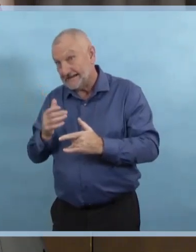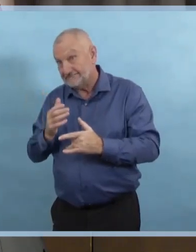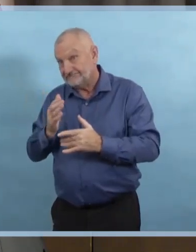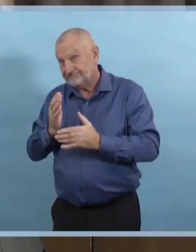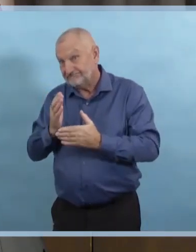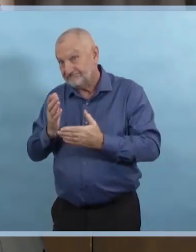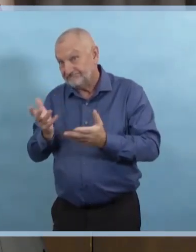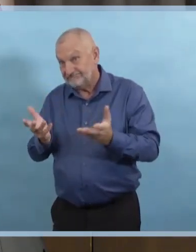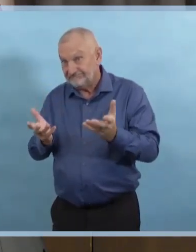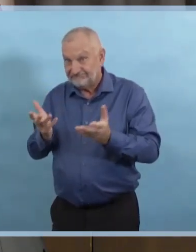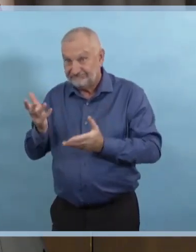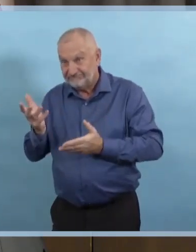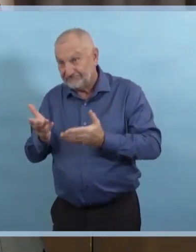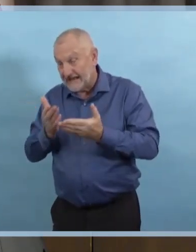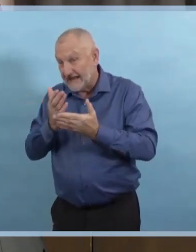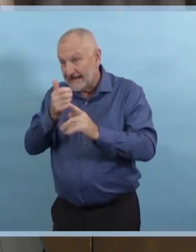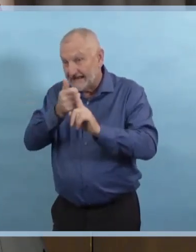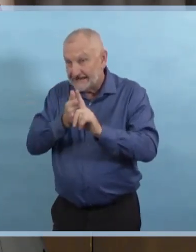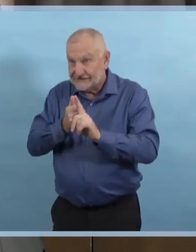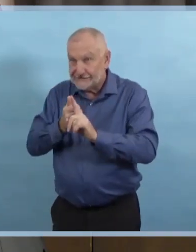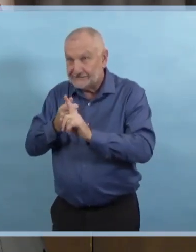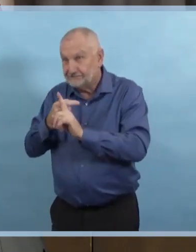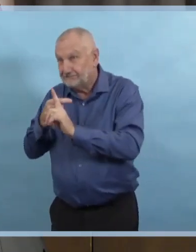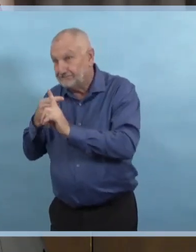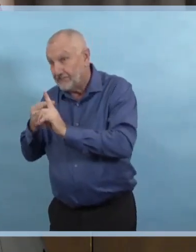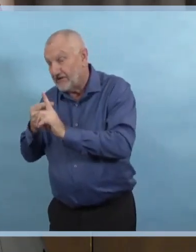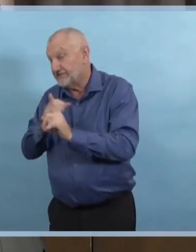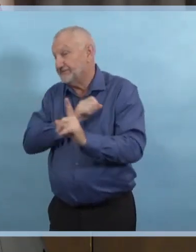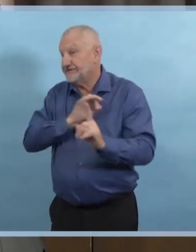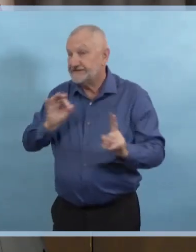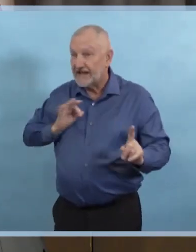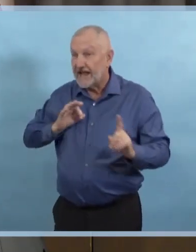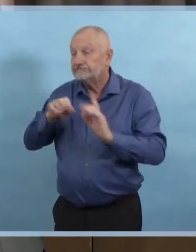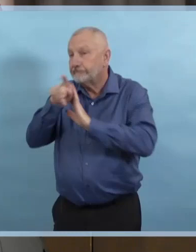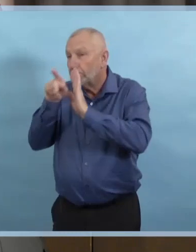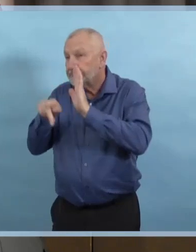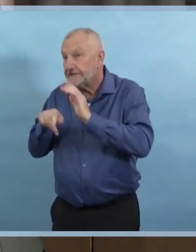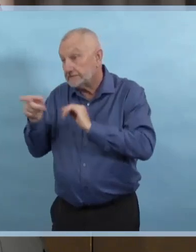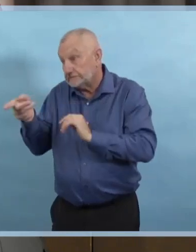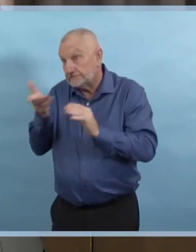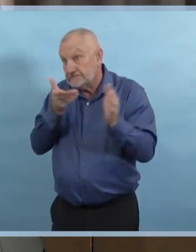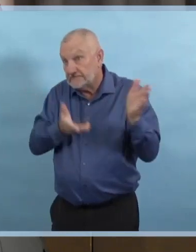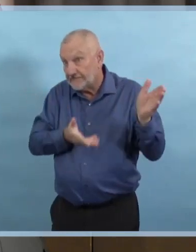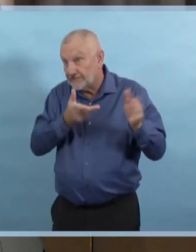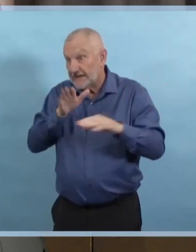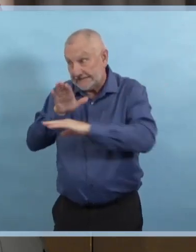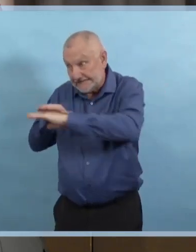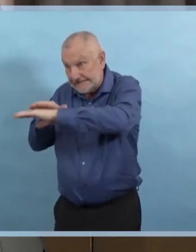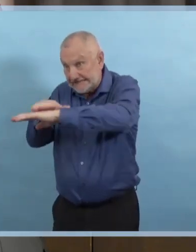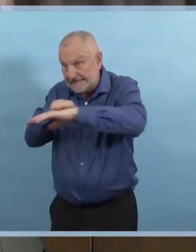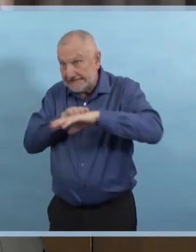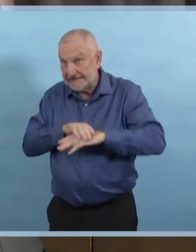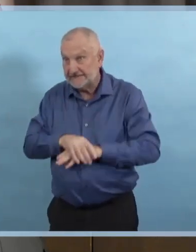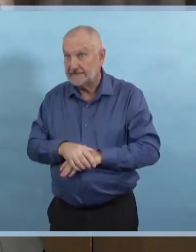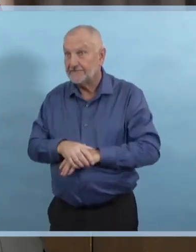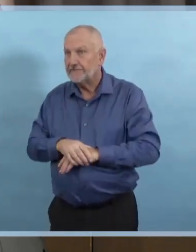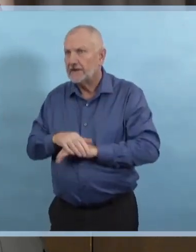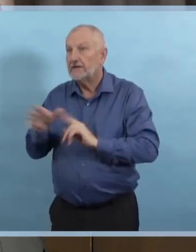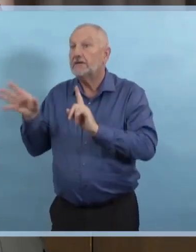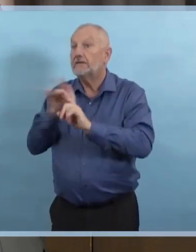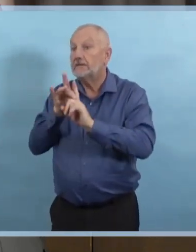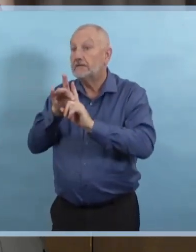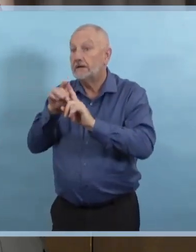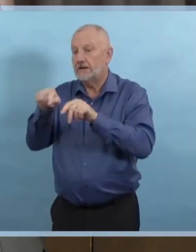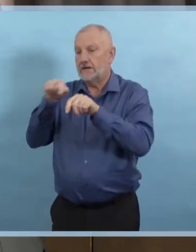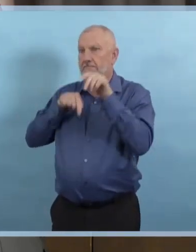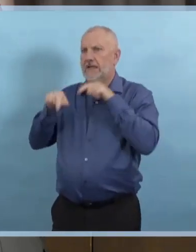personnel et qui effectuent la recherche des contacts. Donc, ils examinent chaque cas individuellement, examinent la présence